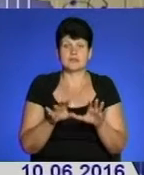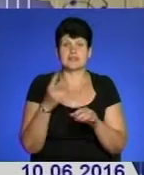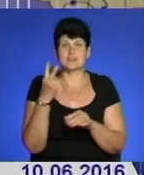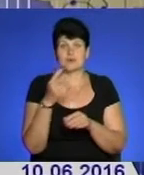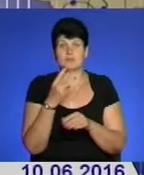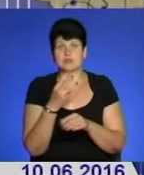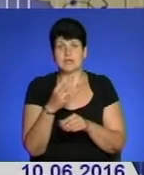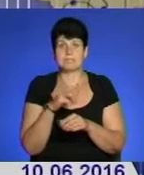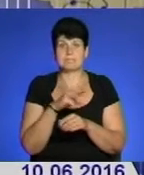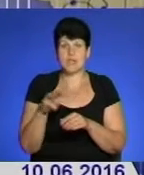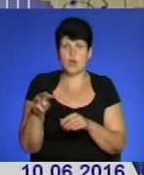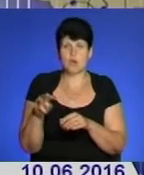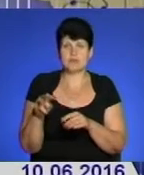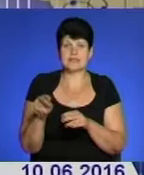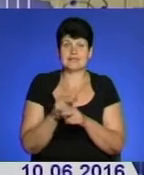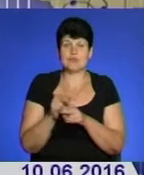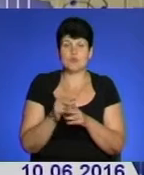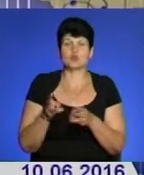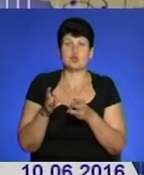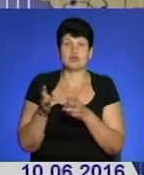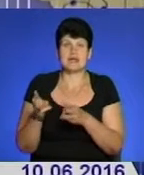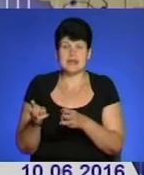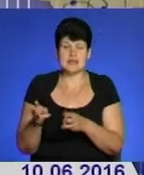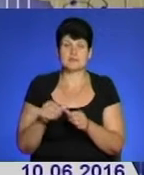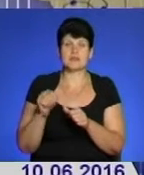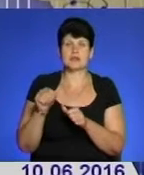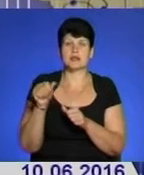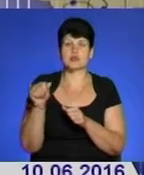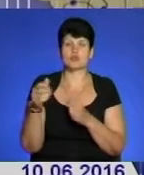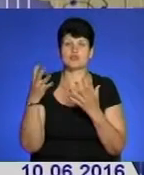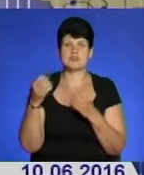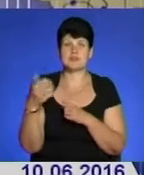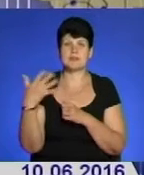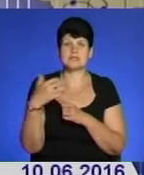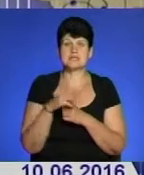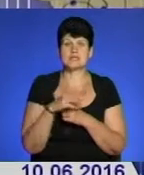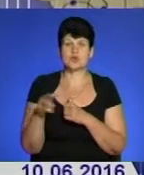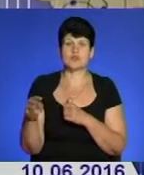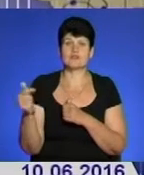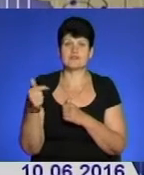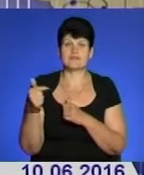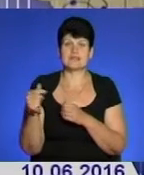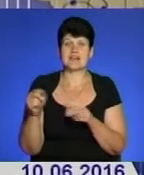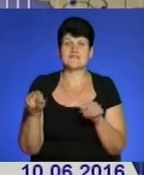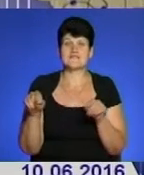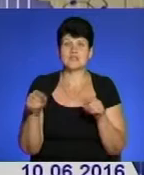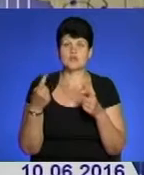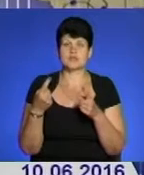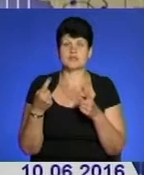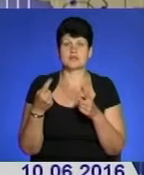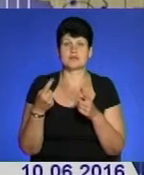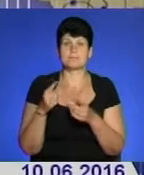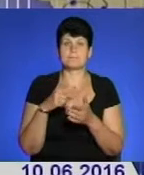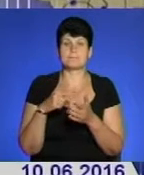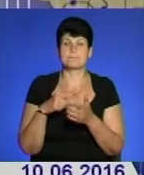або 3 мільйони на ремонт котельні. Крім того, ще майже 50 мільйонів гривень треба на відновлення військового містечка